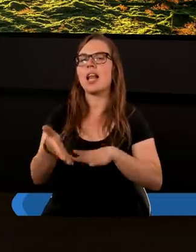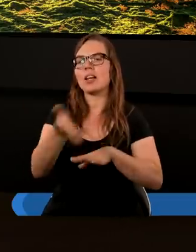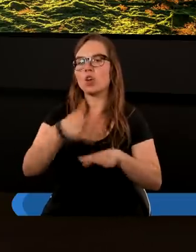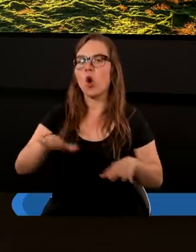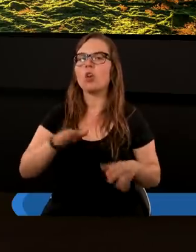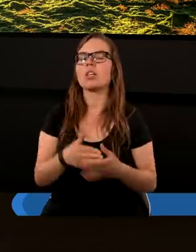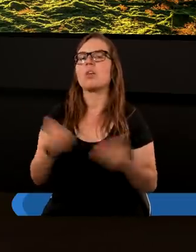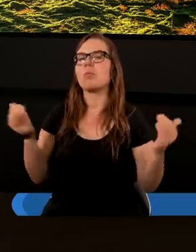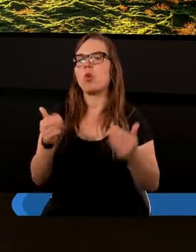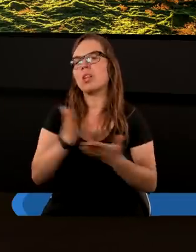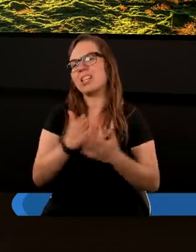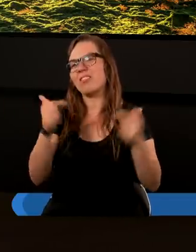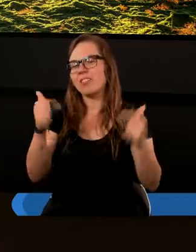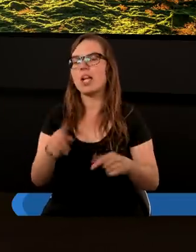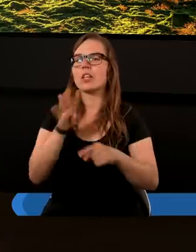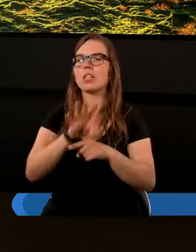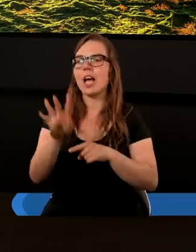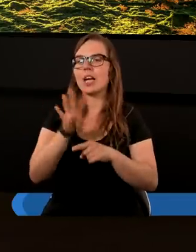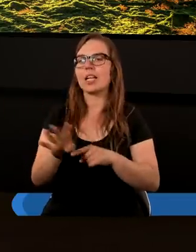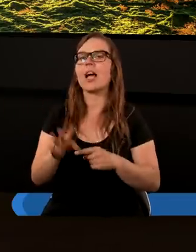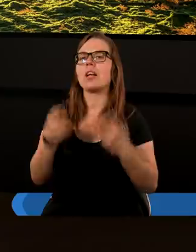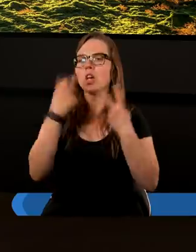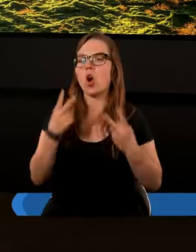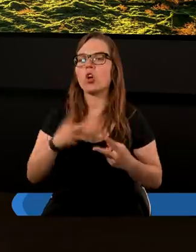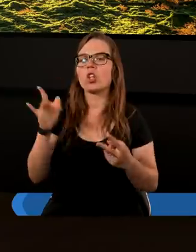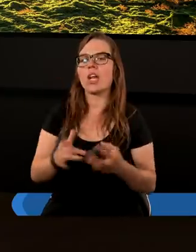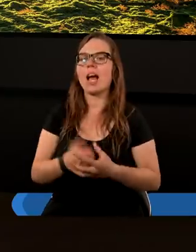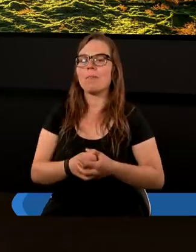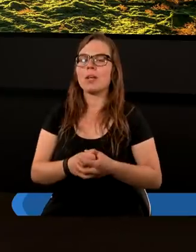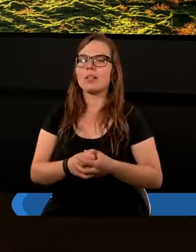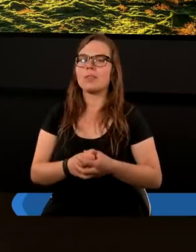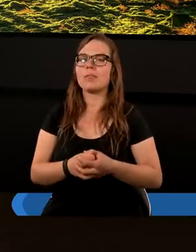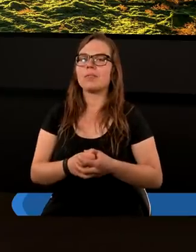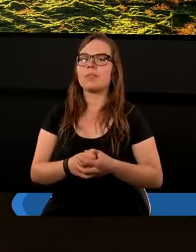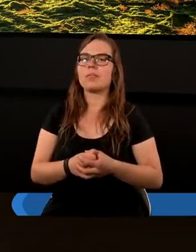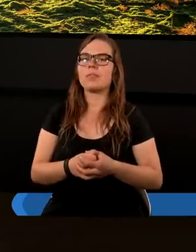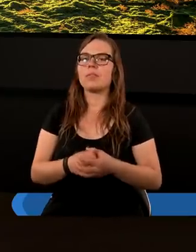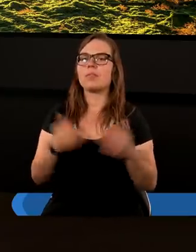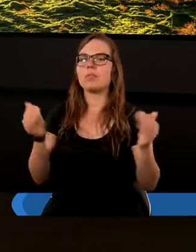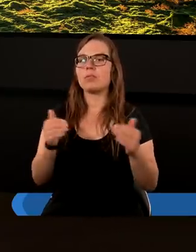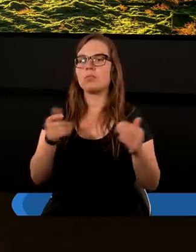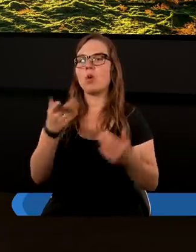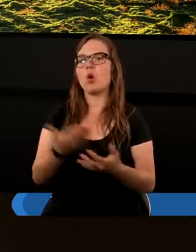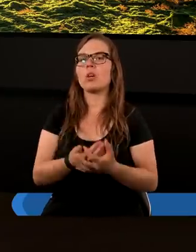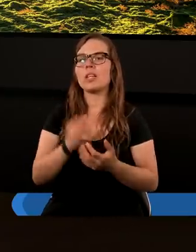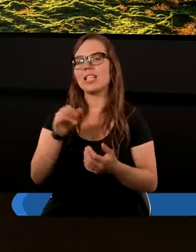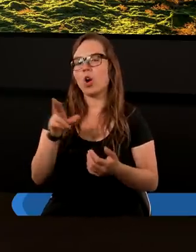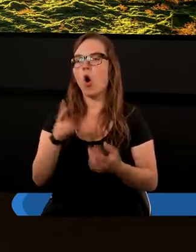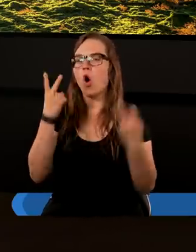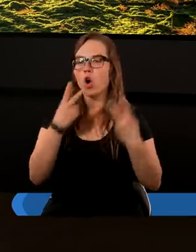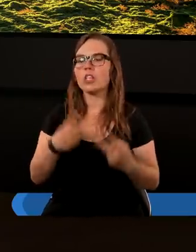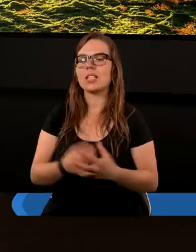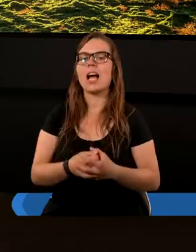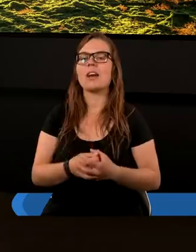rozdział, może tylko wiersz czternasty odczytajmy. Może Igor